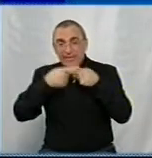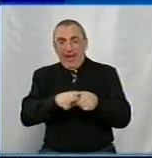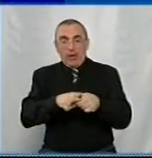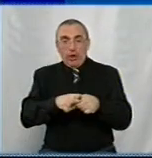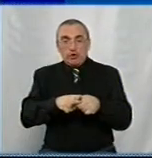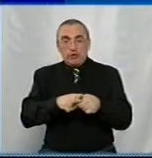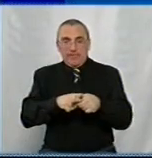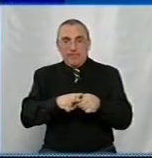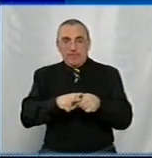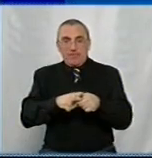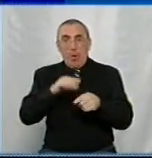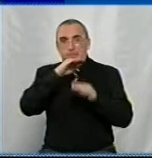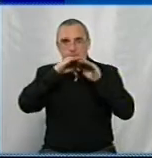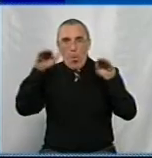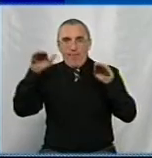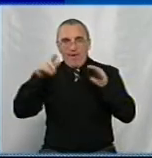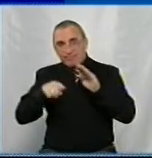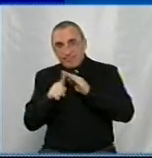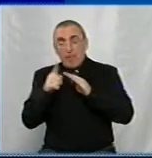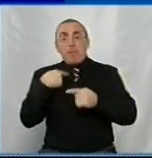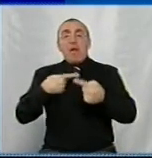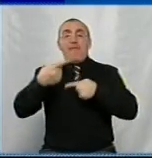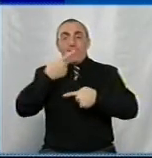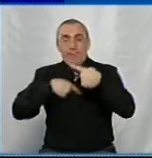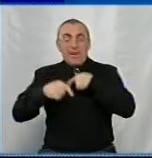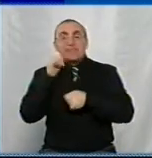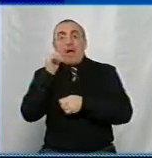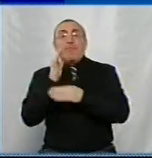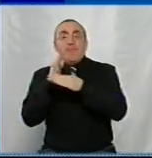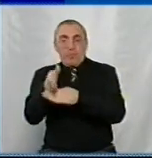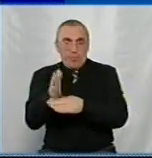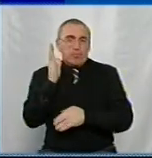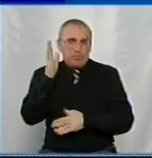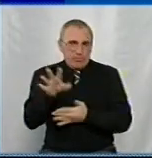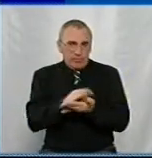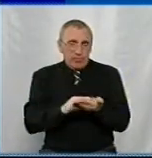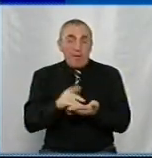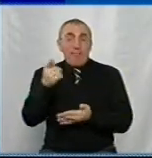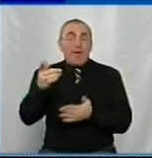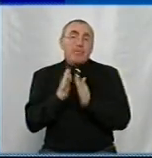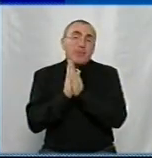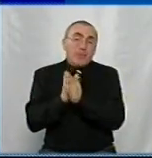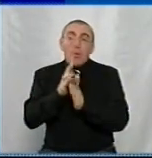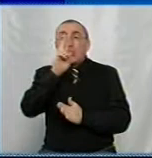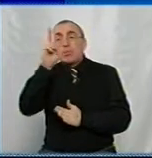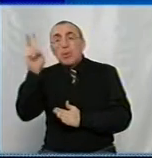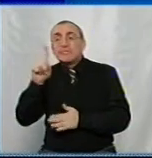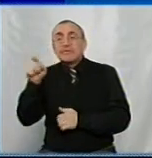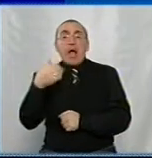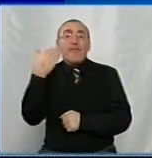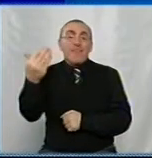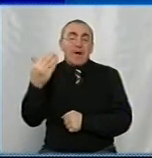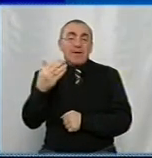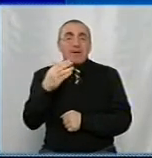поверх, то ми вертаємося, завтра будемо. Тобто ви вже знаєте, і ви просите, щоб хтось за вас